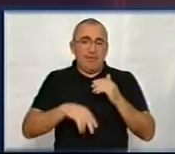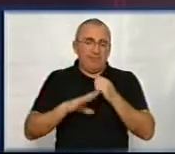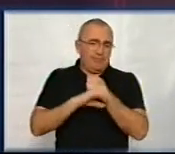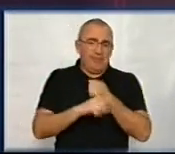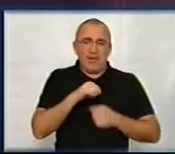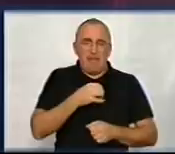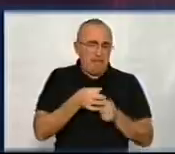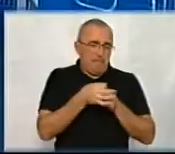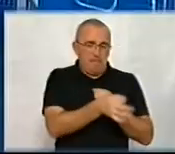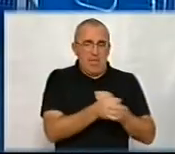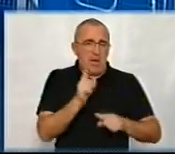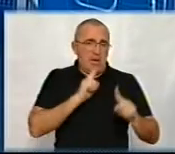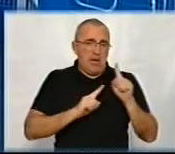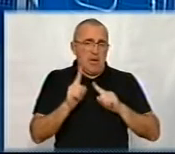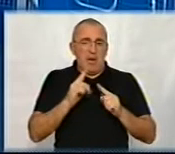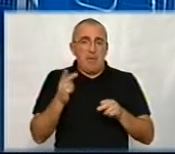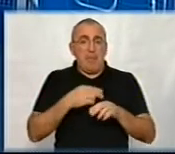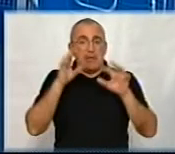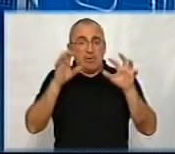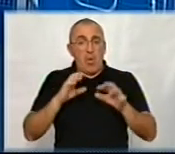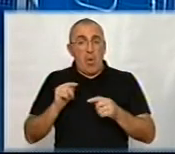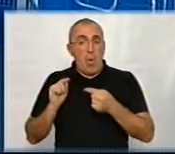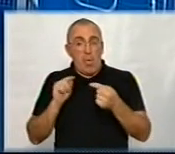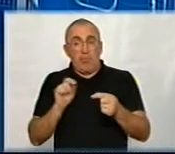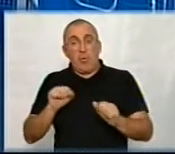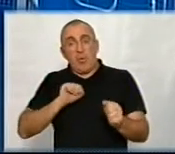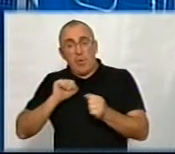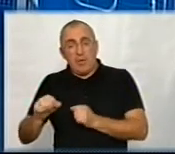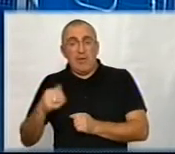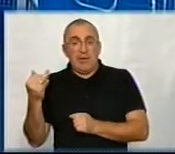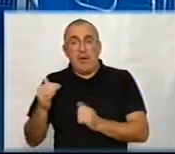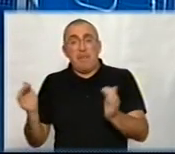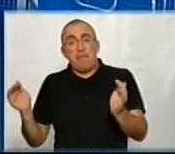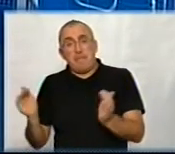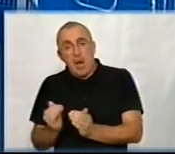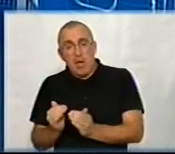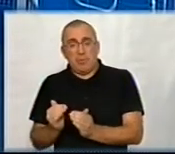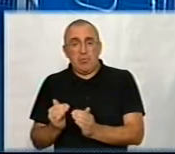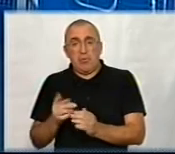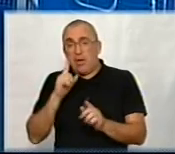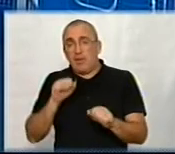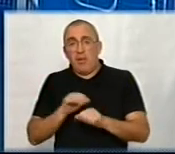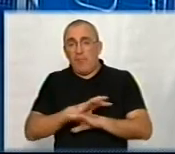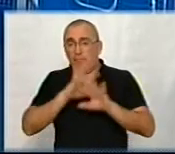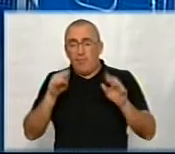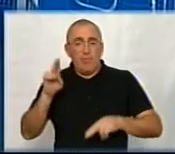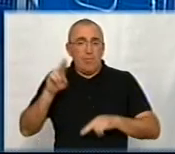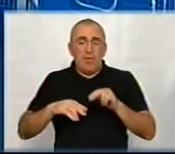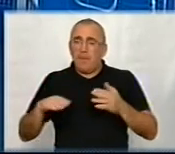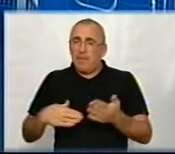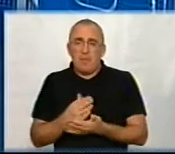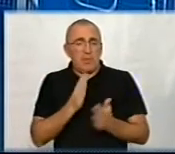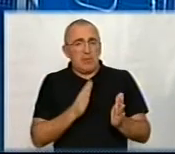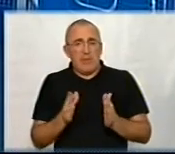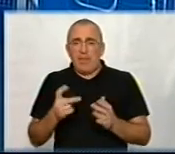маленькою місцевою Радою. Без закону про опозицію, коли ви можете захистити інтереси меншостей, певних, неможливо взагалі розбутувати ні політичну